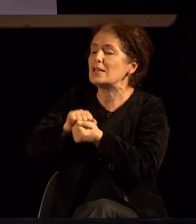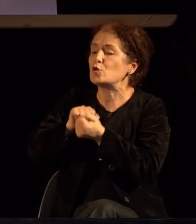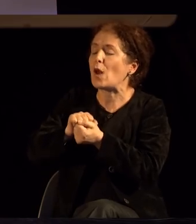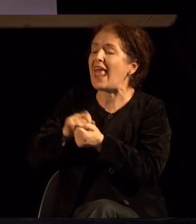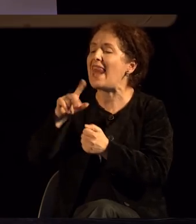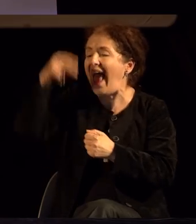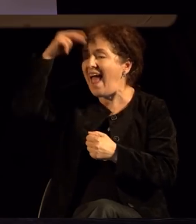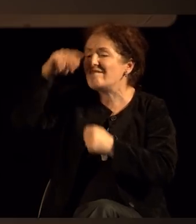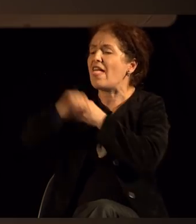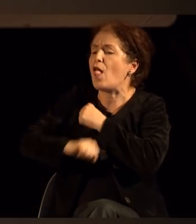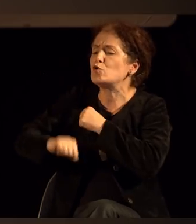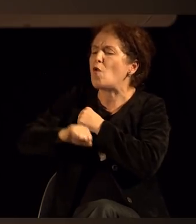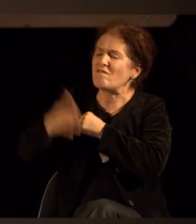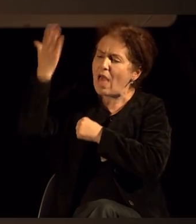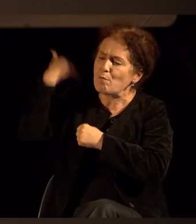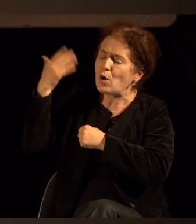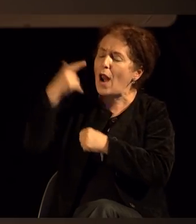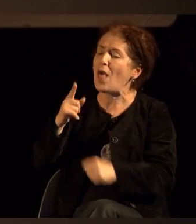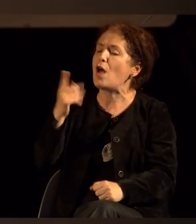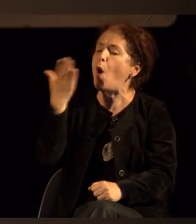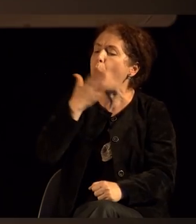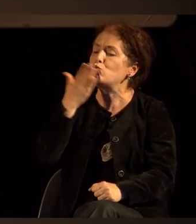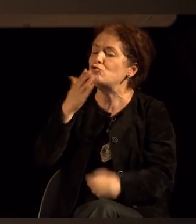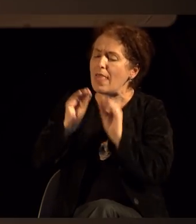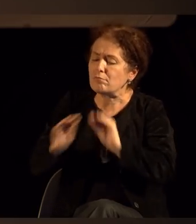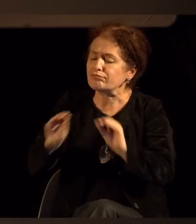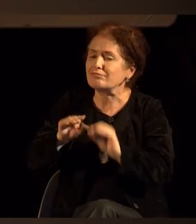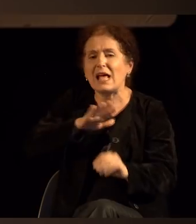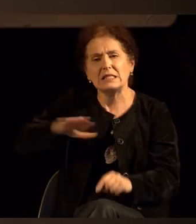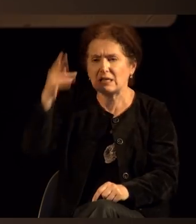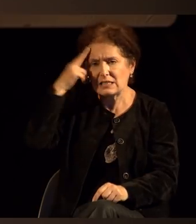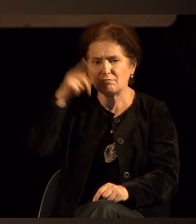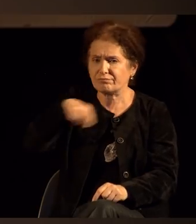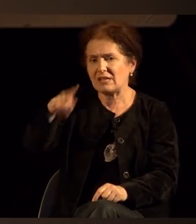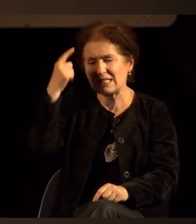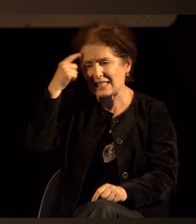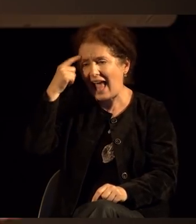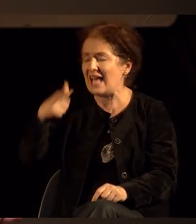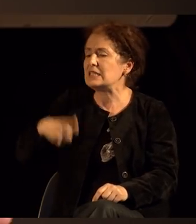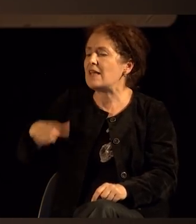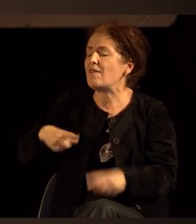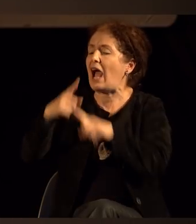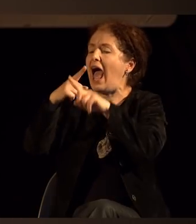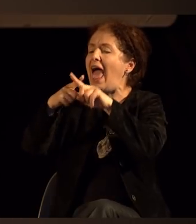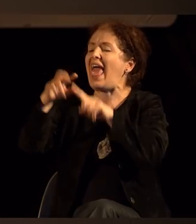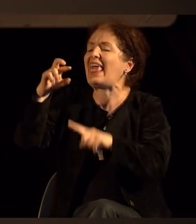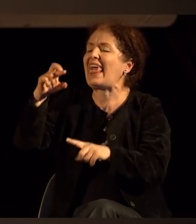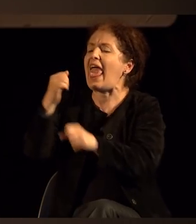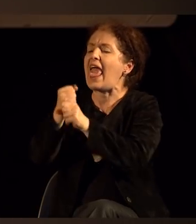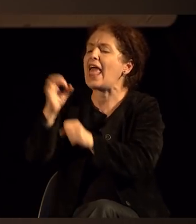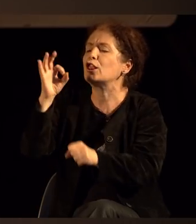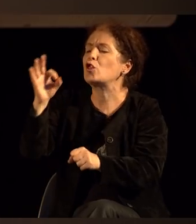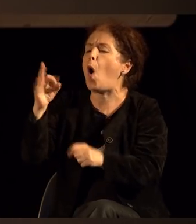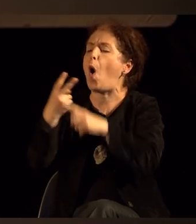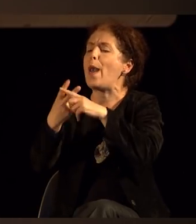филозофијата едно учење кое на сите им е познато како хедонизм. Самио